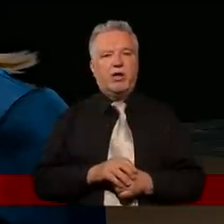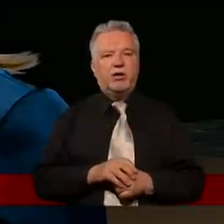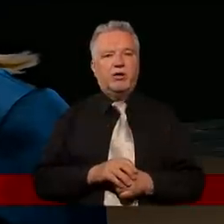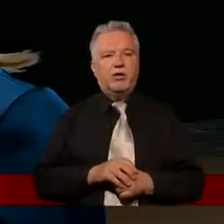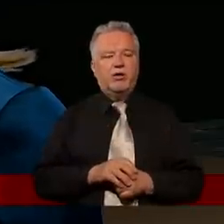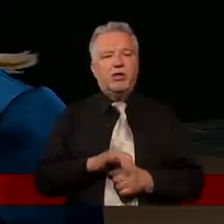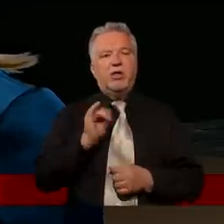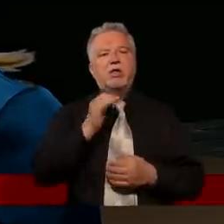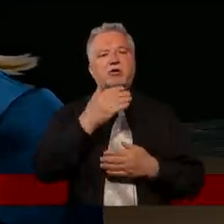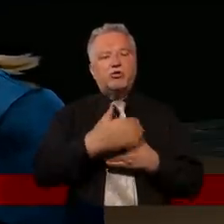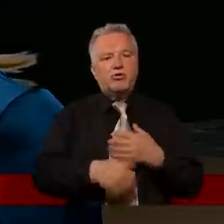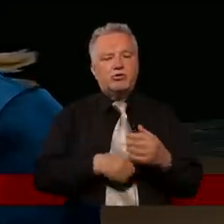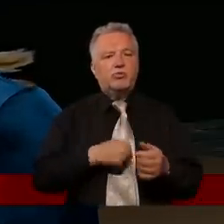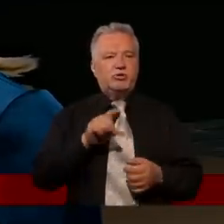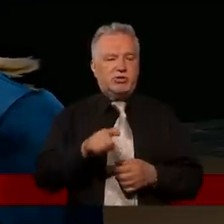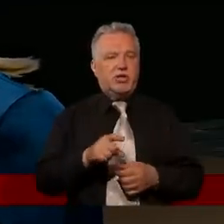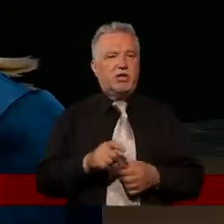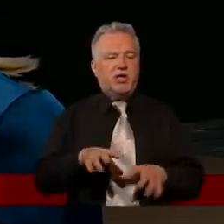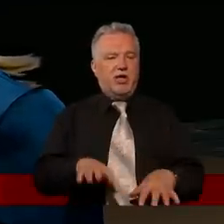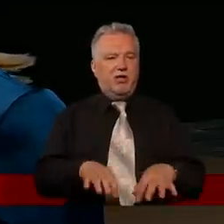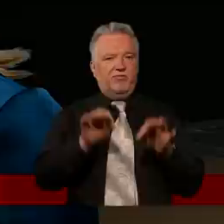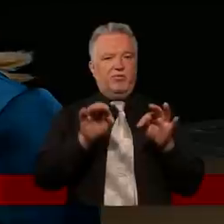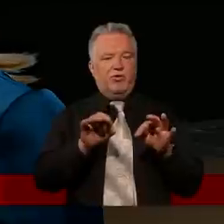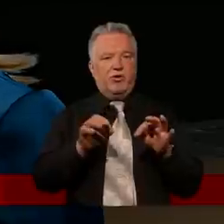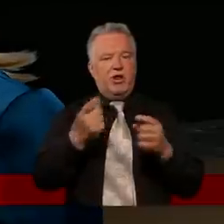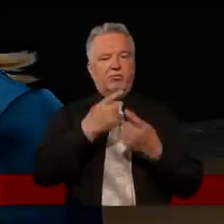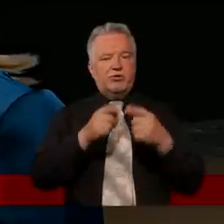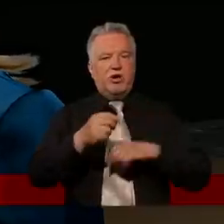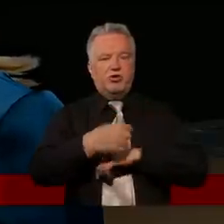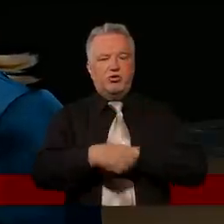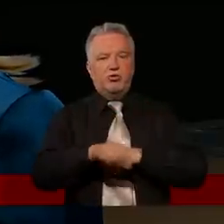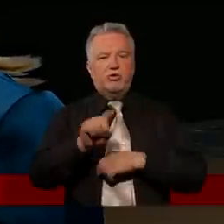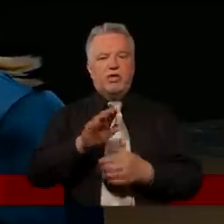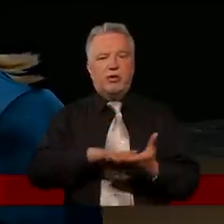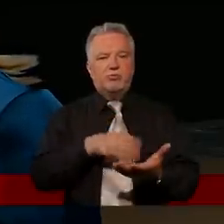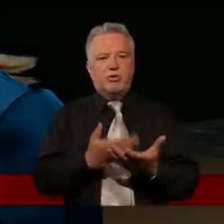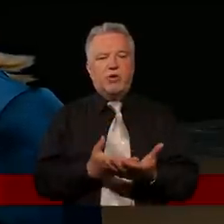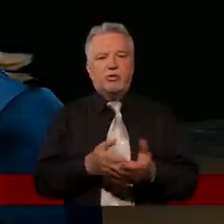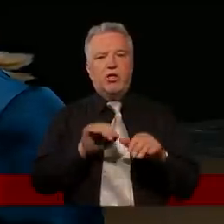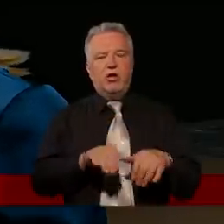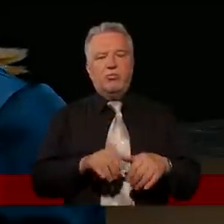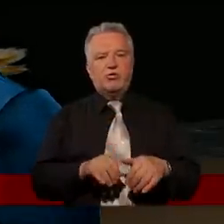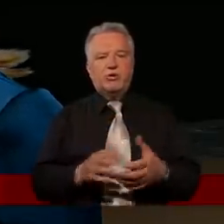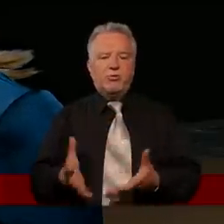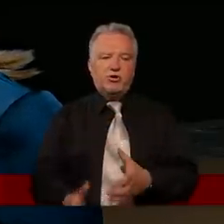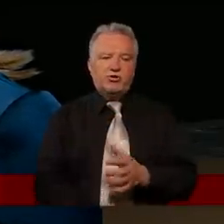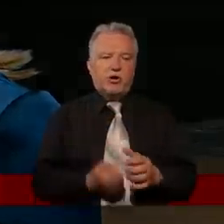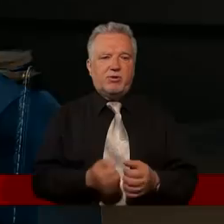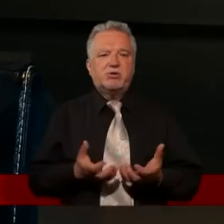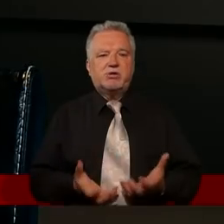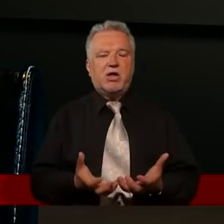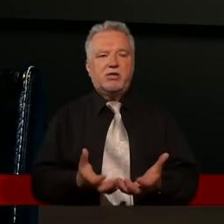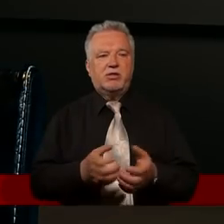Jak się skończyły takie wybory? Myślę, że studiując takie przykłady możemy czerpać inspirację.